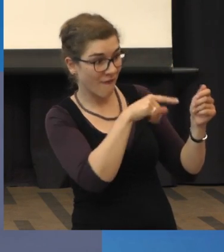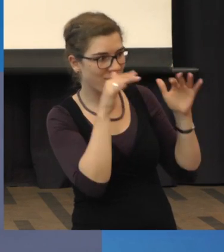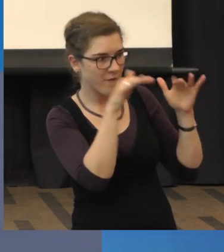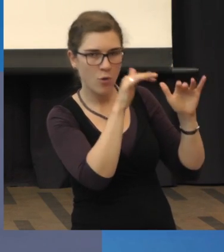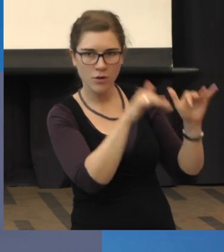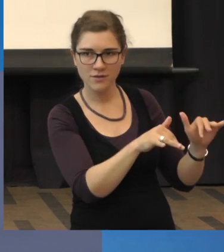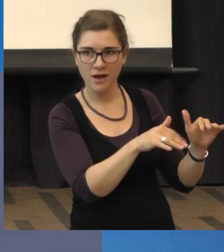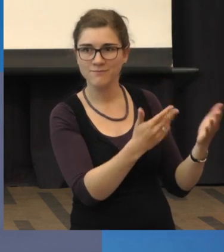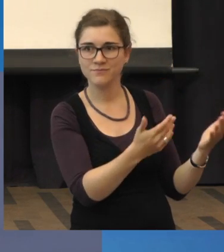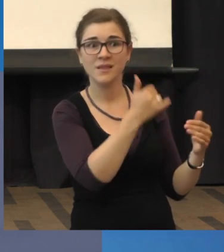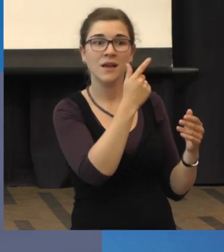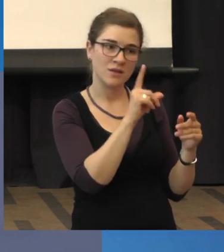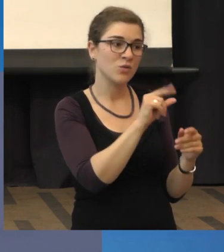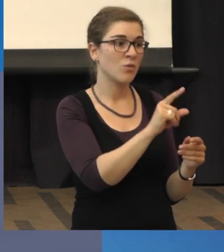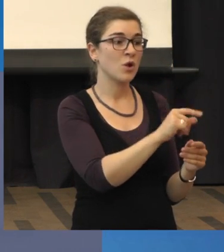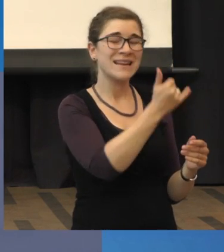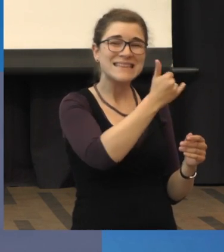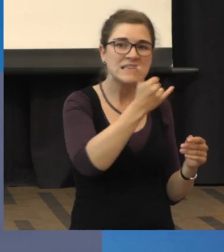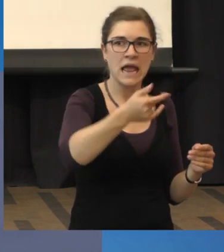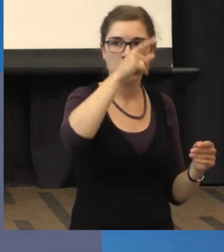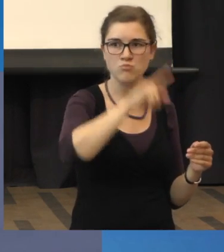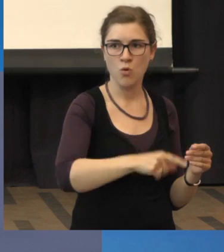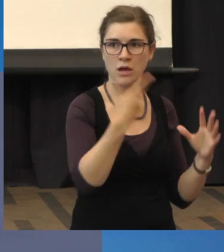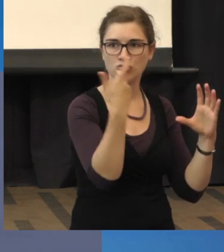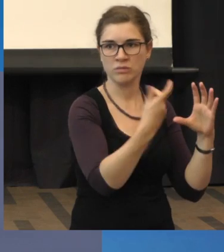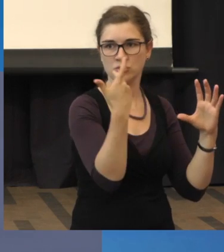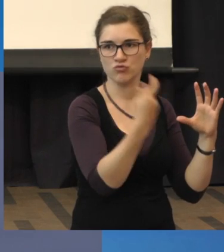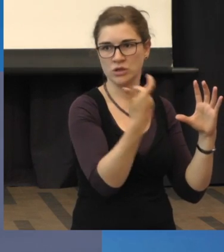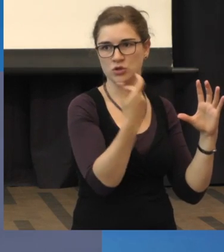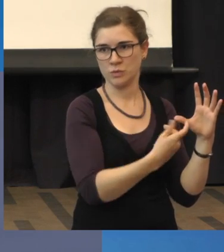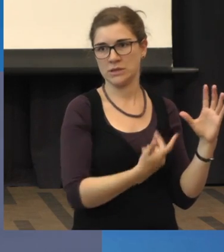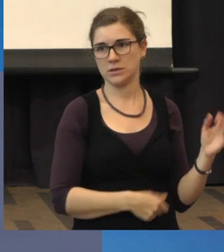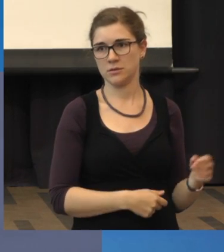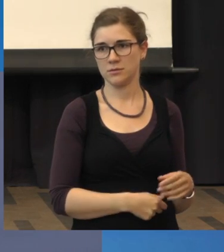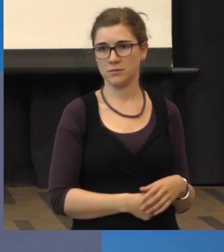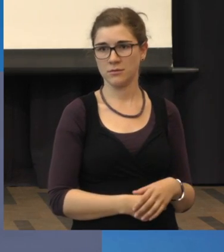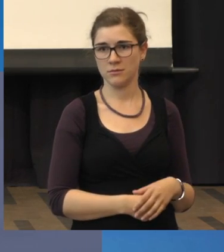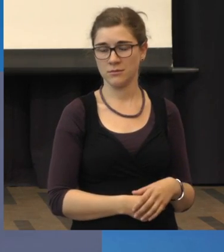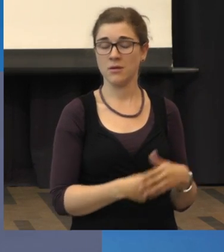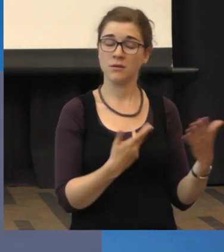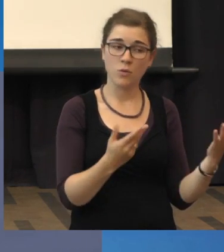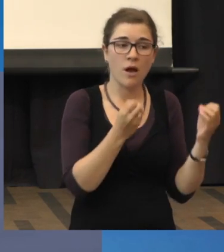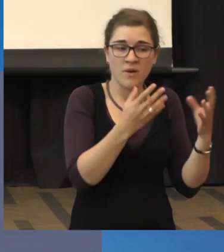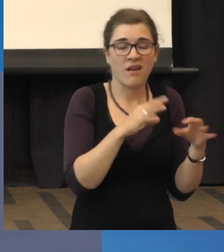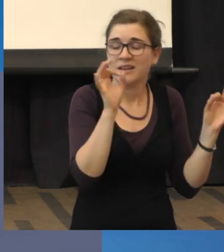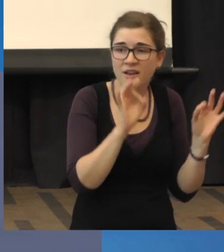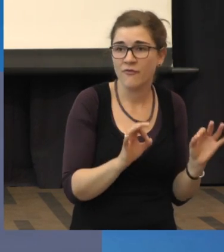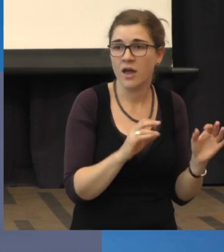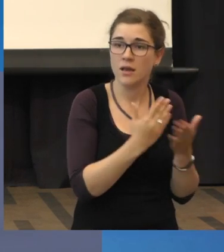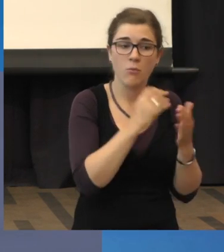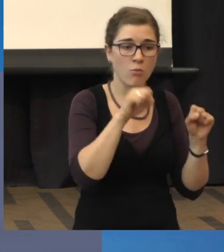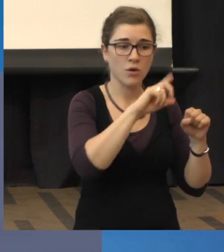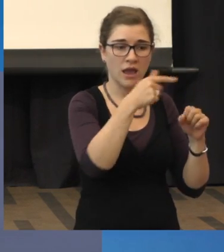worden, dass jeden Monat eine Spritze gegeben wurde. Was auch nicht ganz ungefährlich ist. Denn kann doch was passieren bei so einer Spritze, eine Infektion.